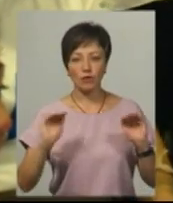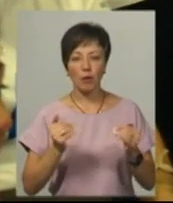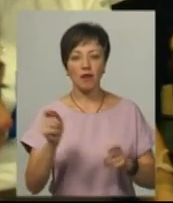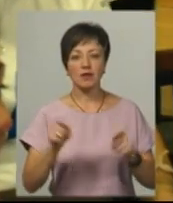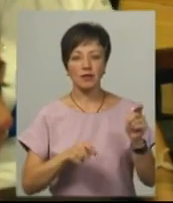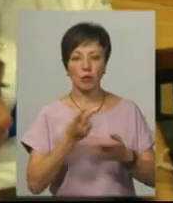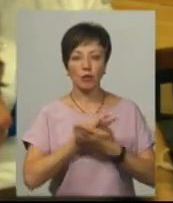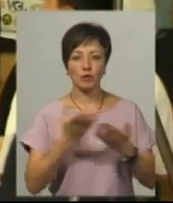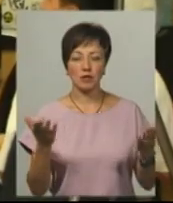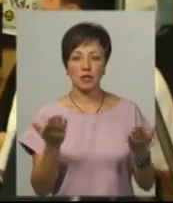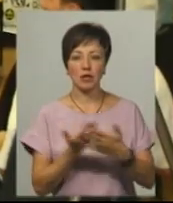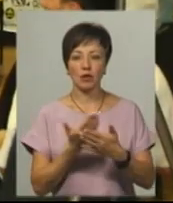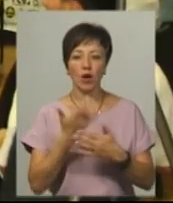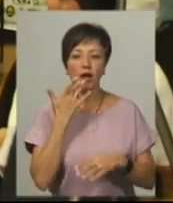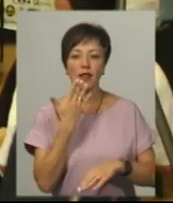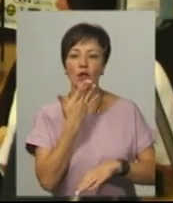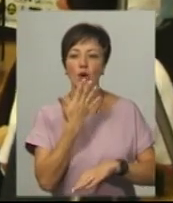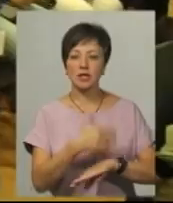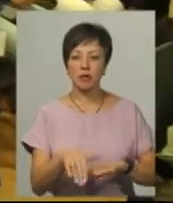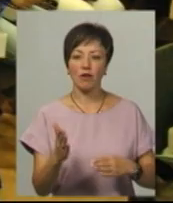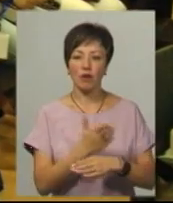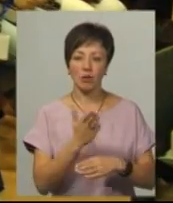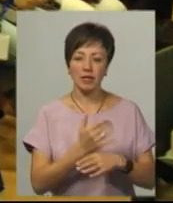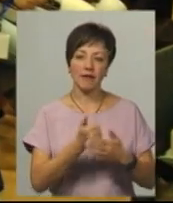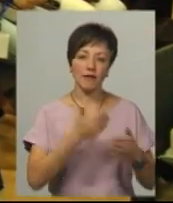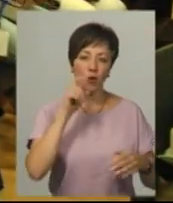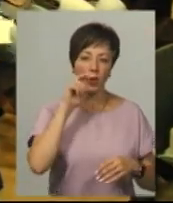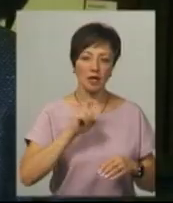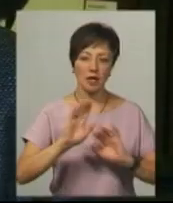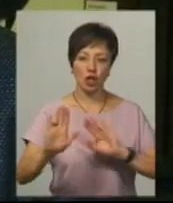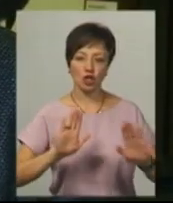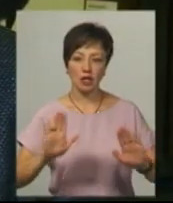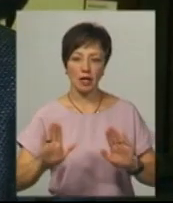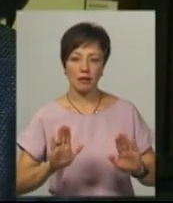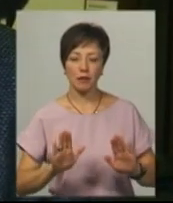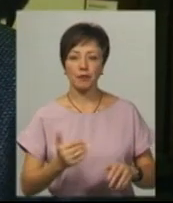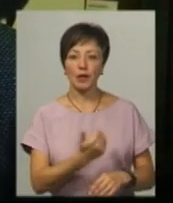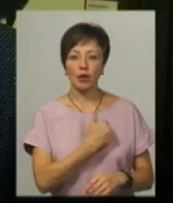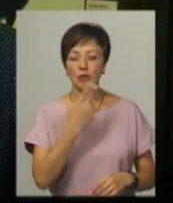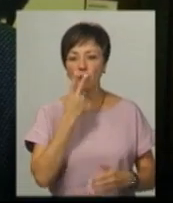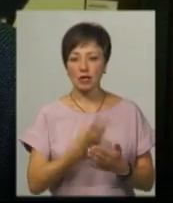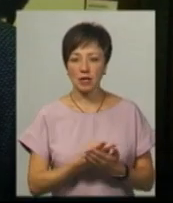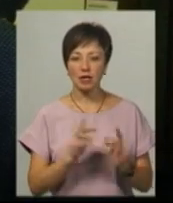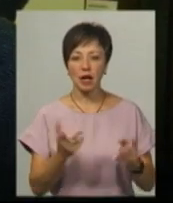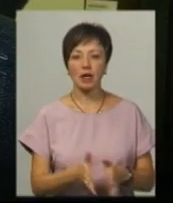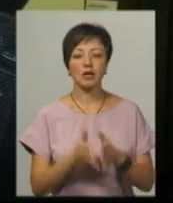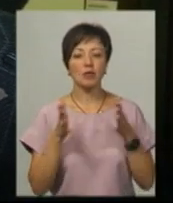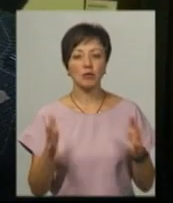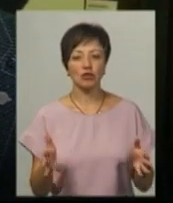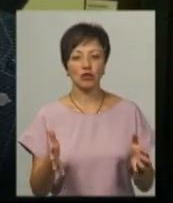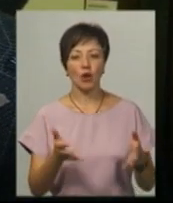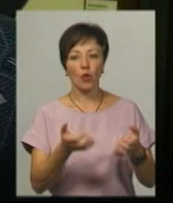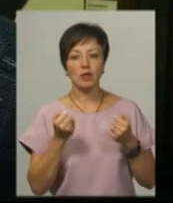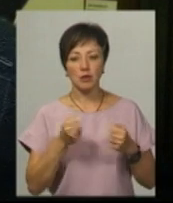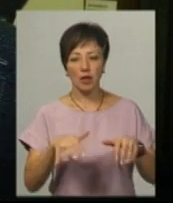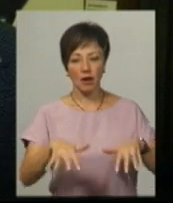фестивалю продемонструють стрічки іноземного виробництва, а також від українських режисерів. Ми хочемо показати, як найбільше отримати